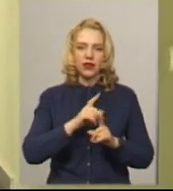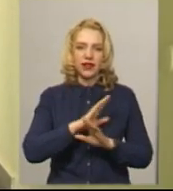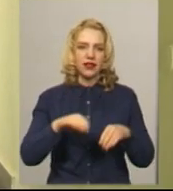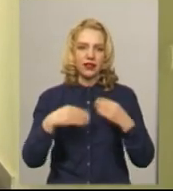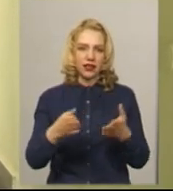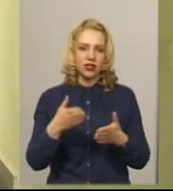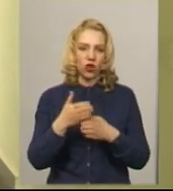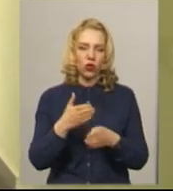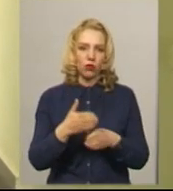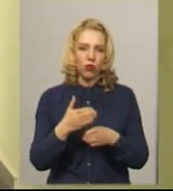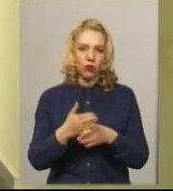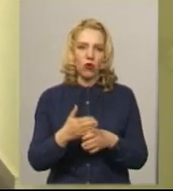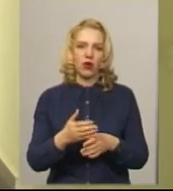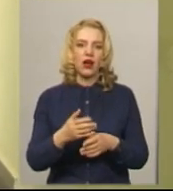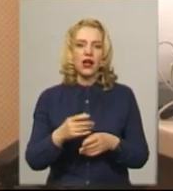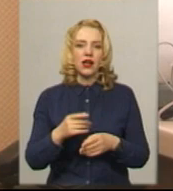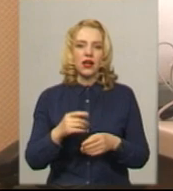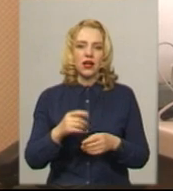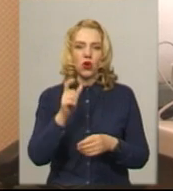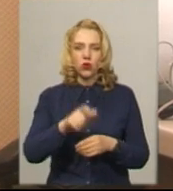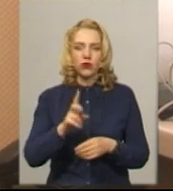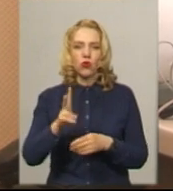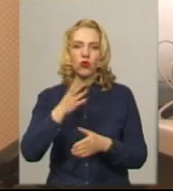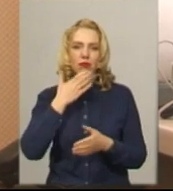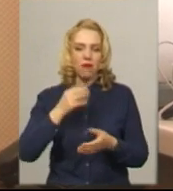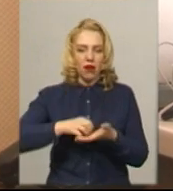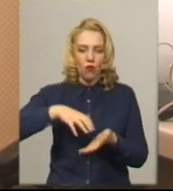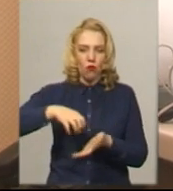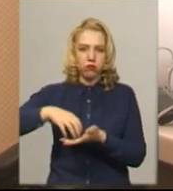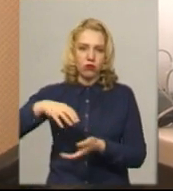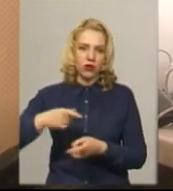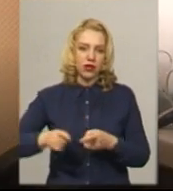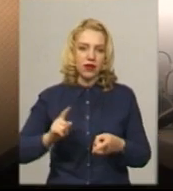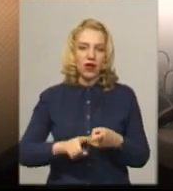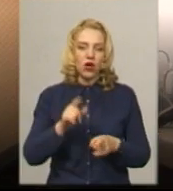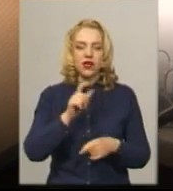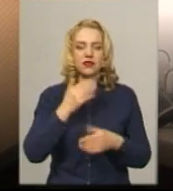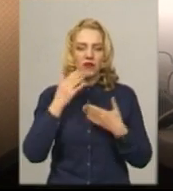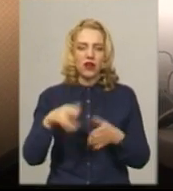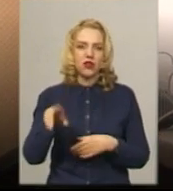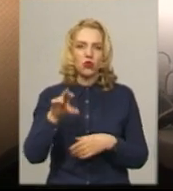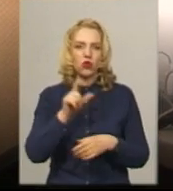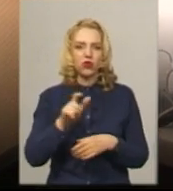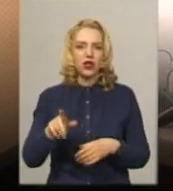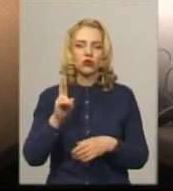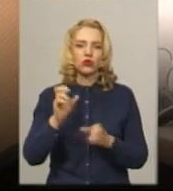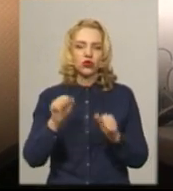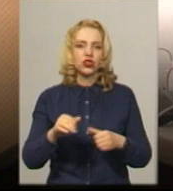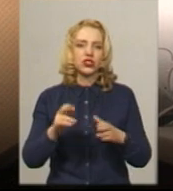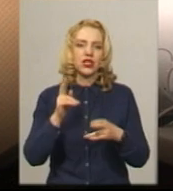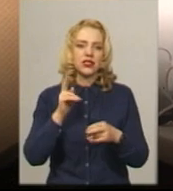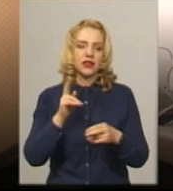людям, у яких немає злоякісних новоутворень. Звернення до людей, які можуть почекати до завершення карантину,